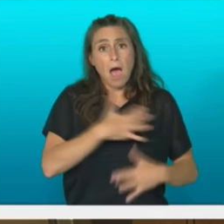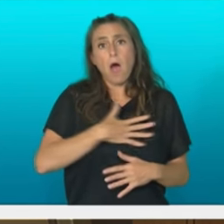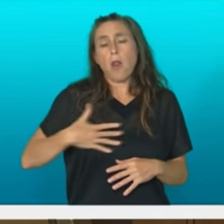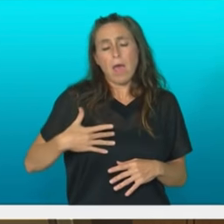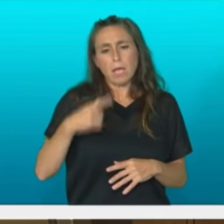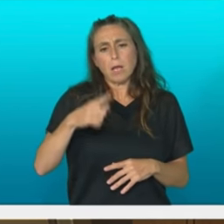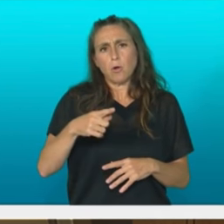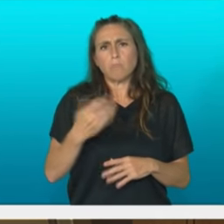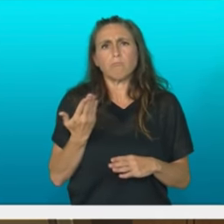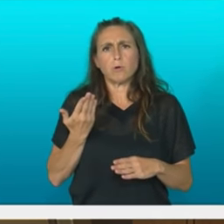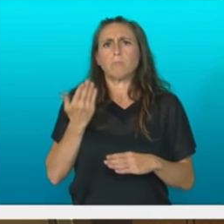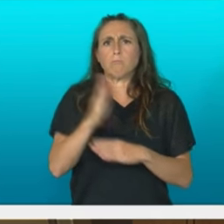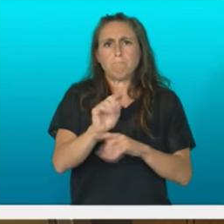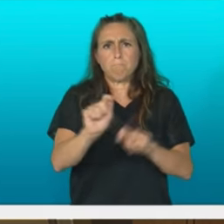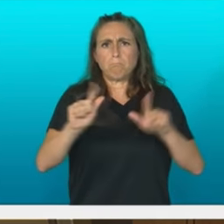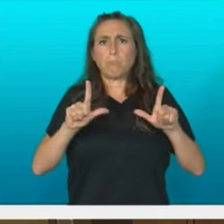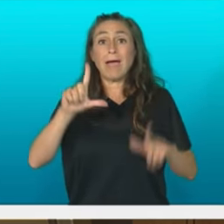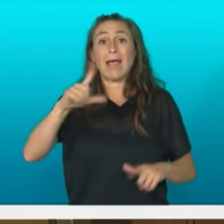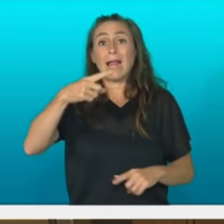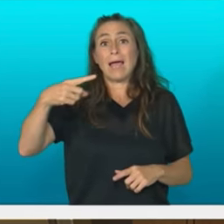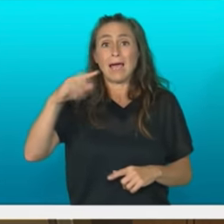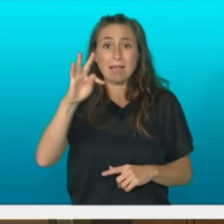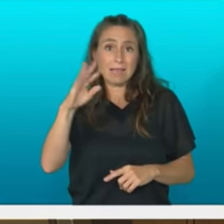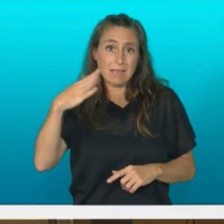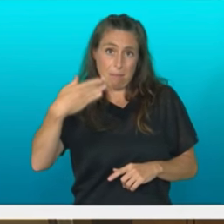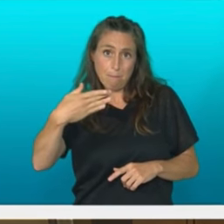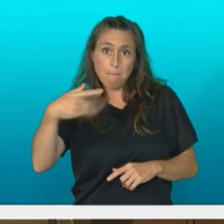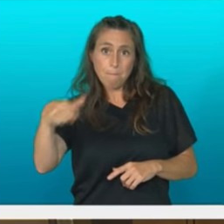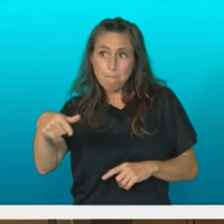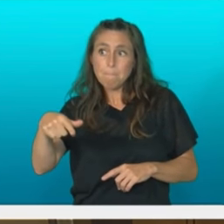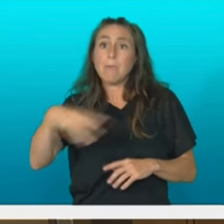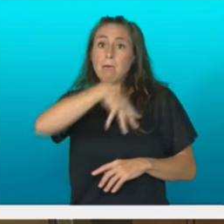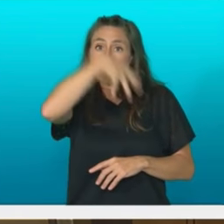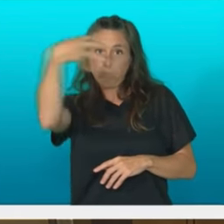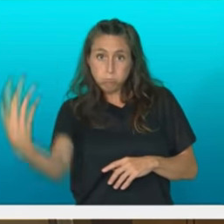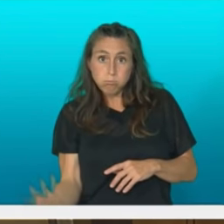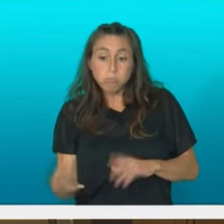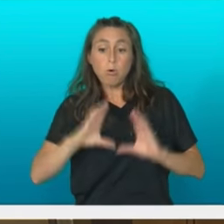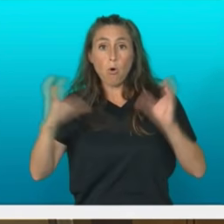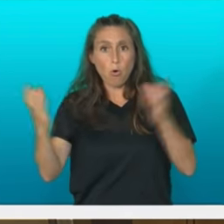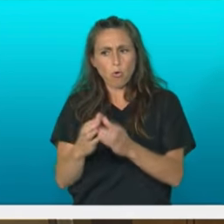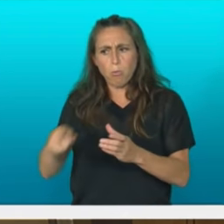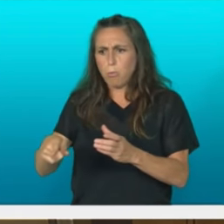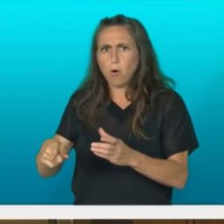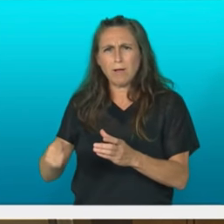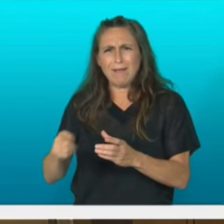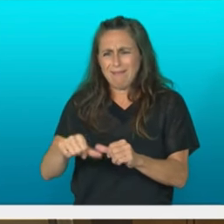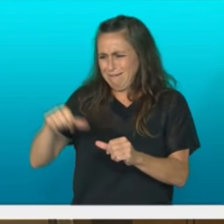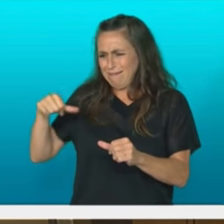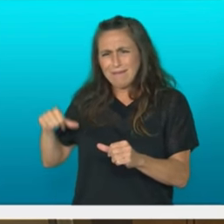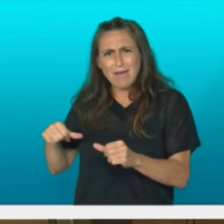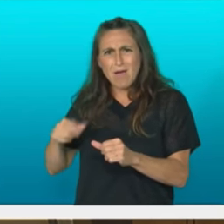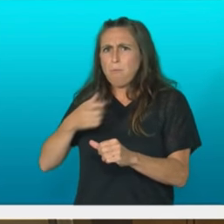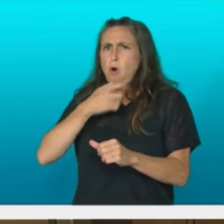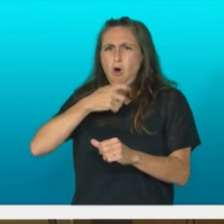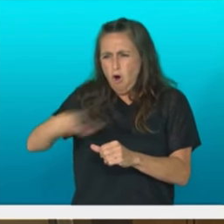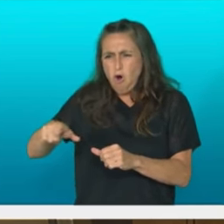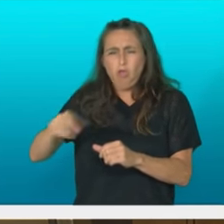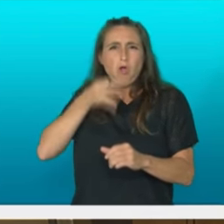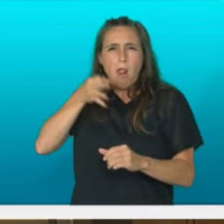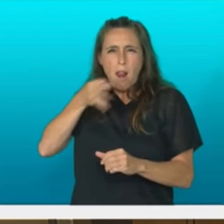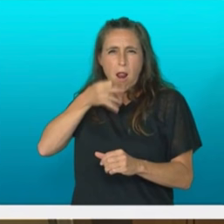jarraituak, hemen eta hemen dikampora, onarte ziñak. Eta lehenago esan duan du eza jenak, batzuk gorrotu diskursoak egiten